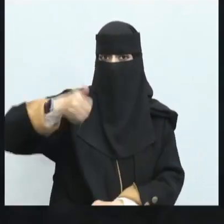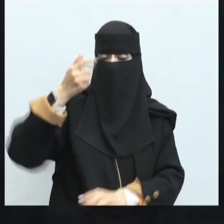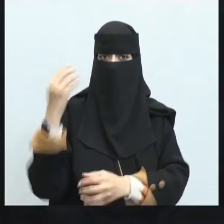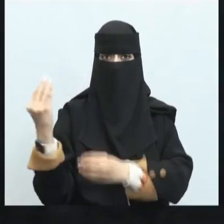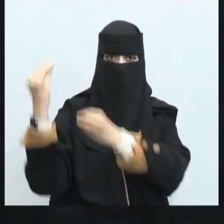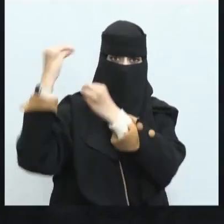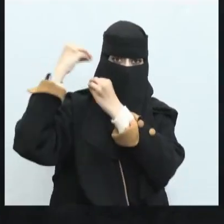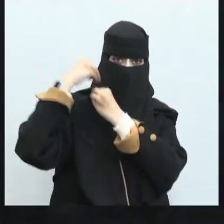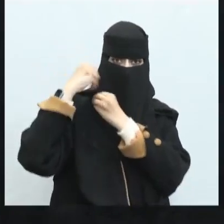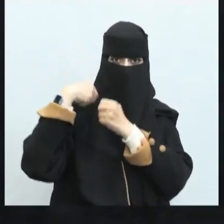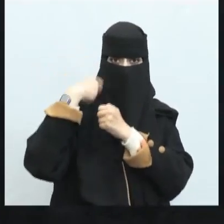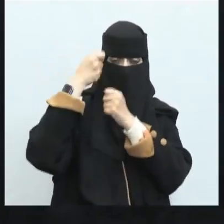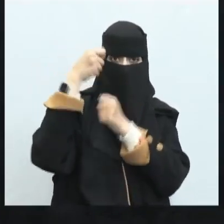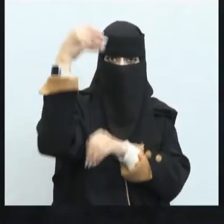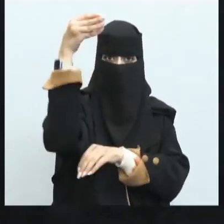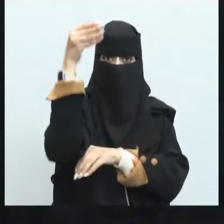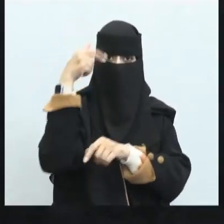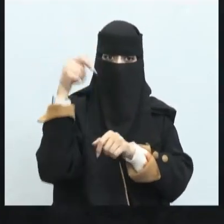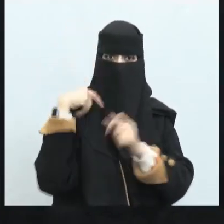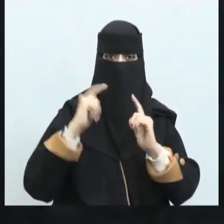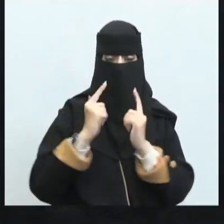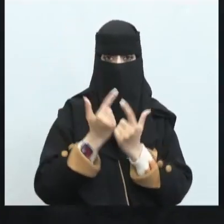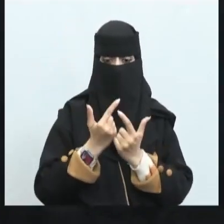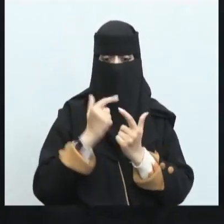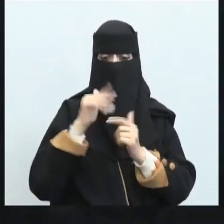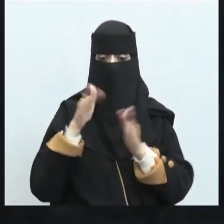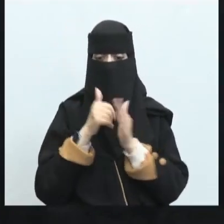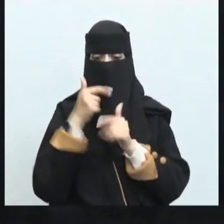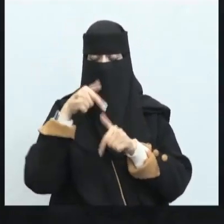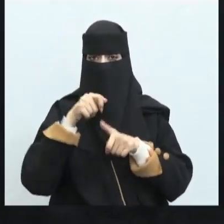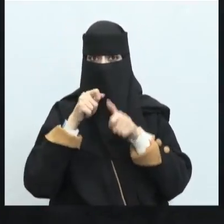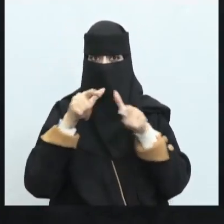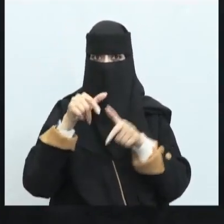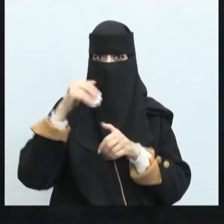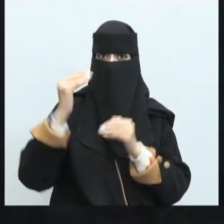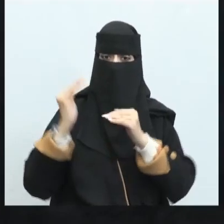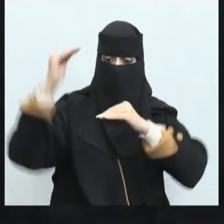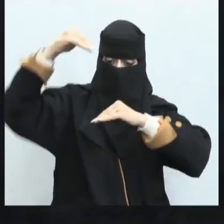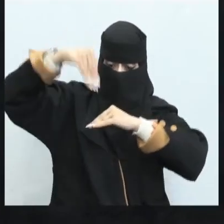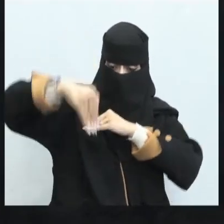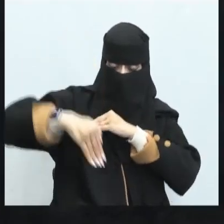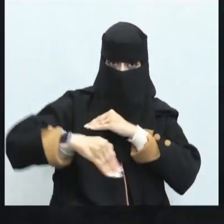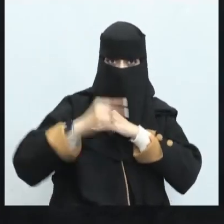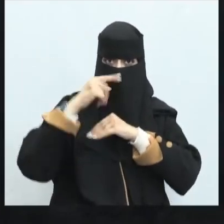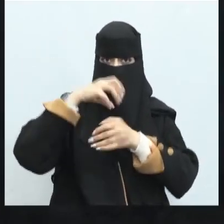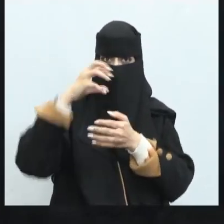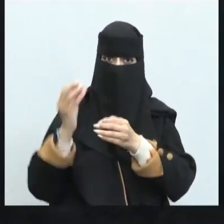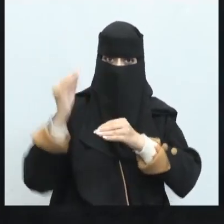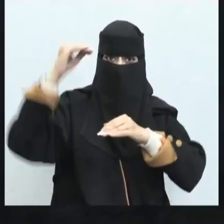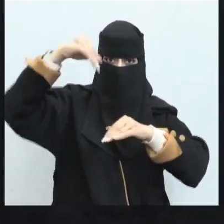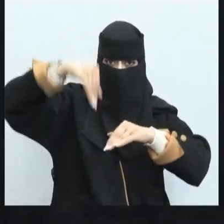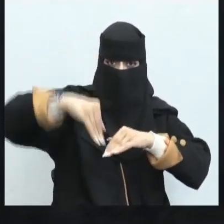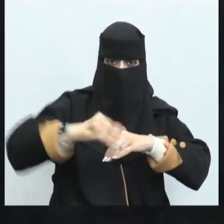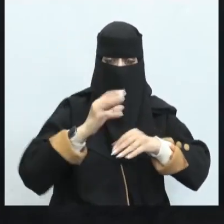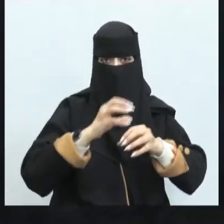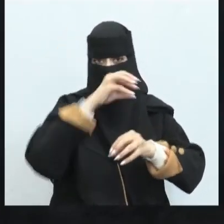الحمل لواء الحرب أيضا دريع على كثرة الحروب حمال ألوية هباطوا أوضية دريع على كثرة الرحيل هباط الوزن الفعال